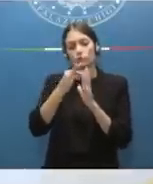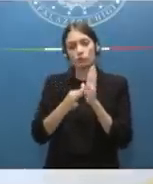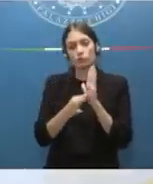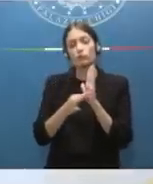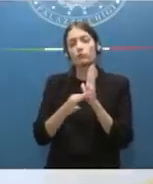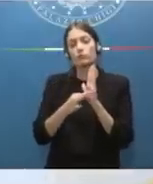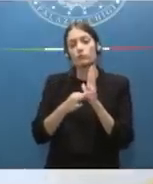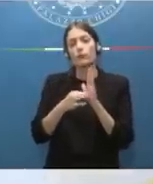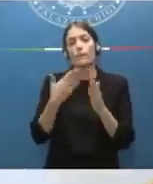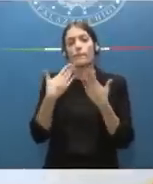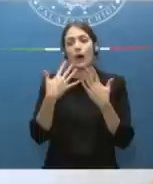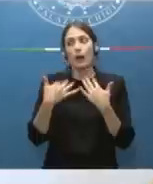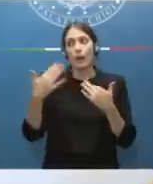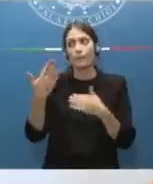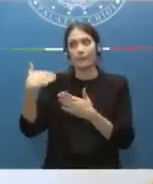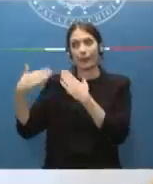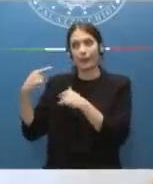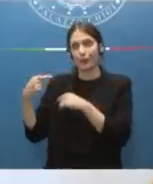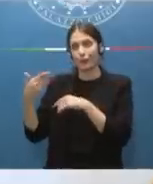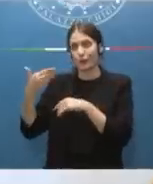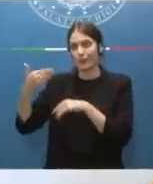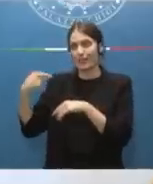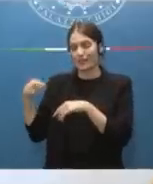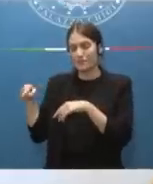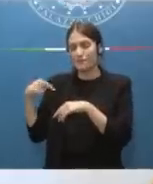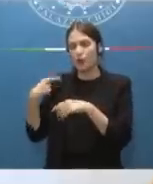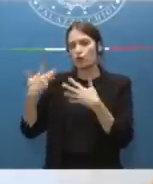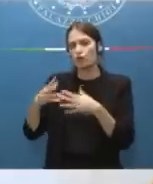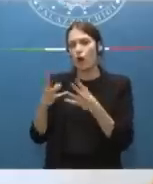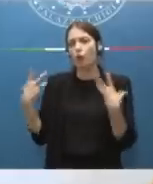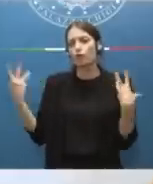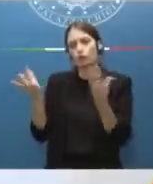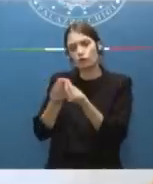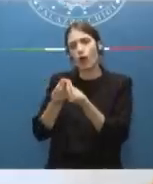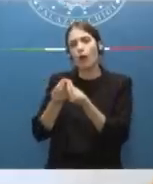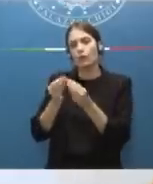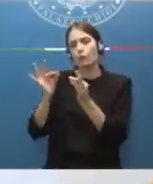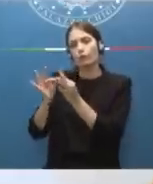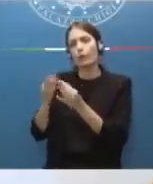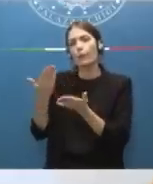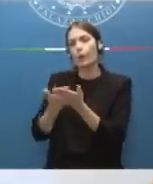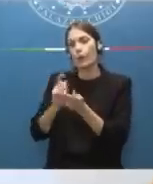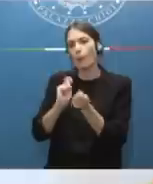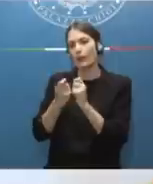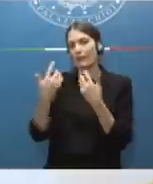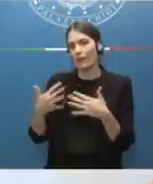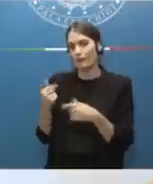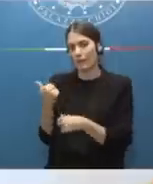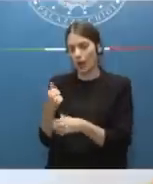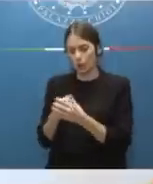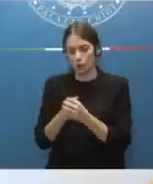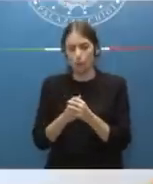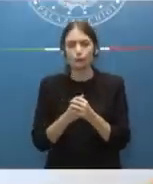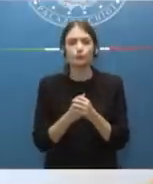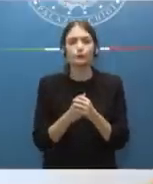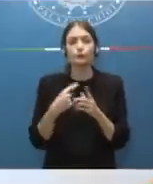dal precedente Parlamento che praticamente all'unanimità aveva proposto questa modifica vi sono poi